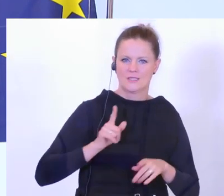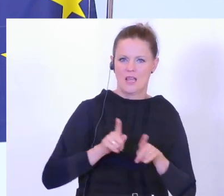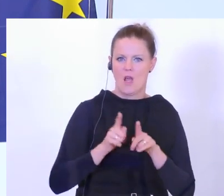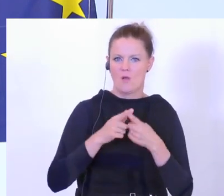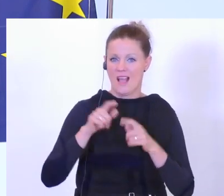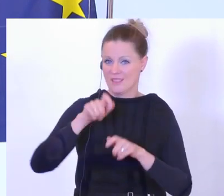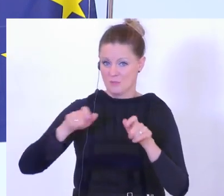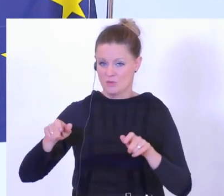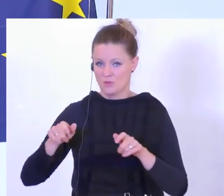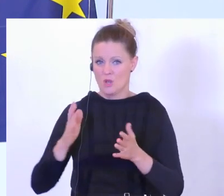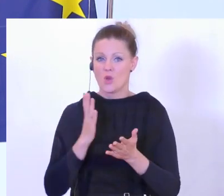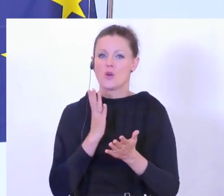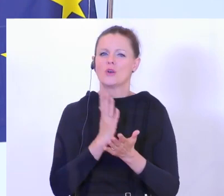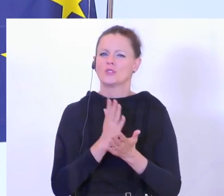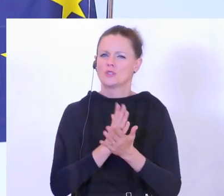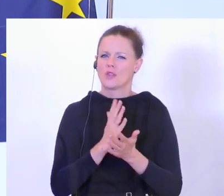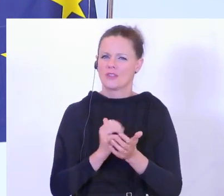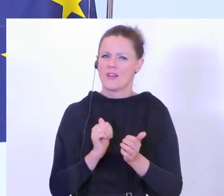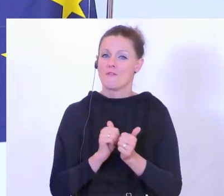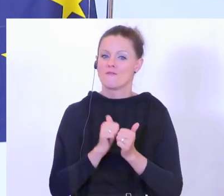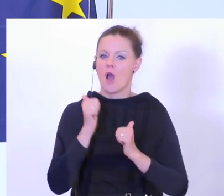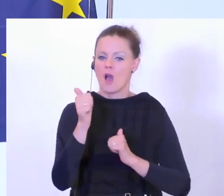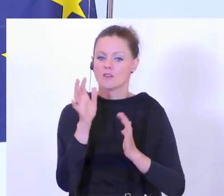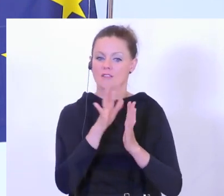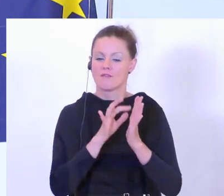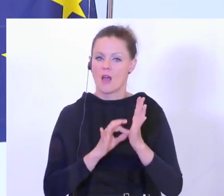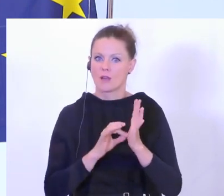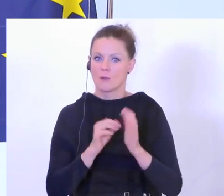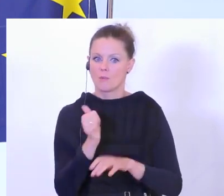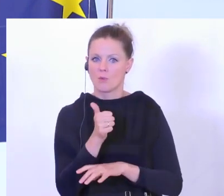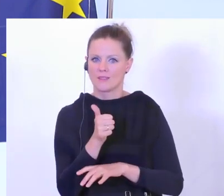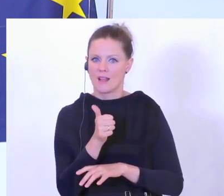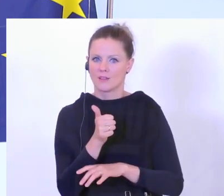Vorhinein diese Faktoren zu beurteilen und ausschalten zu können.